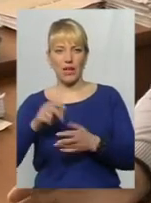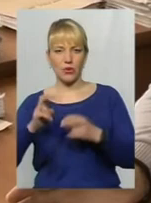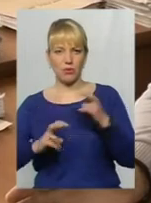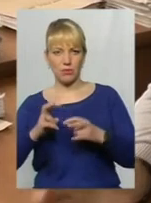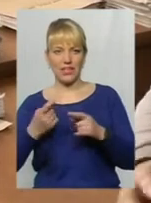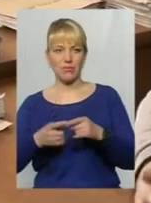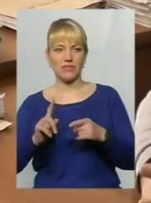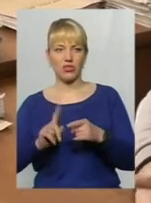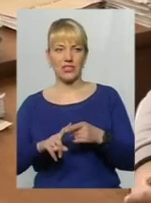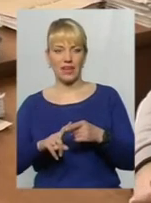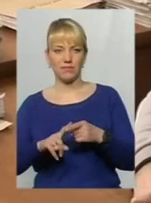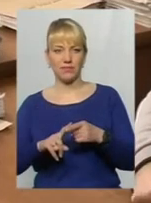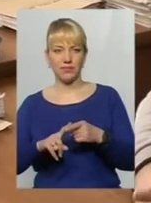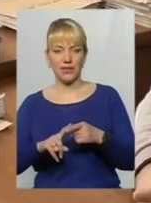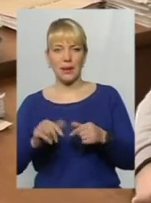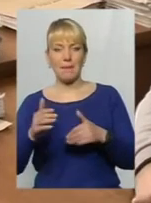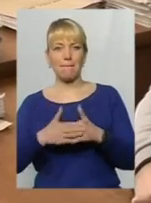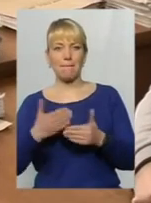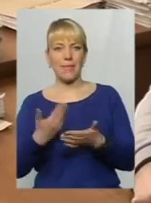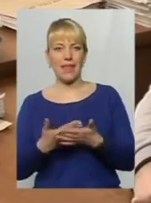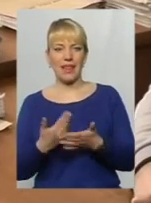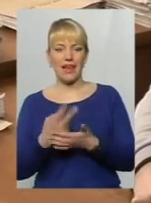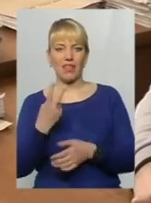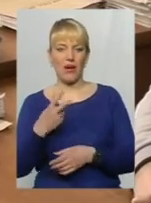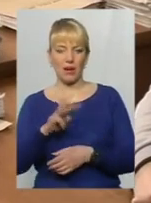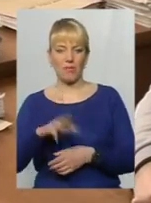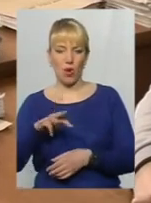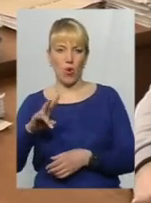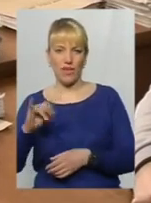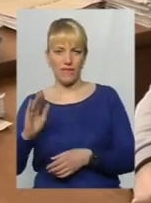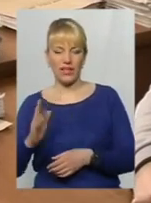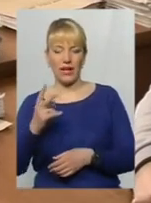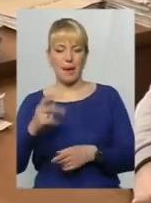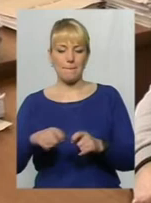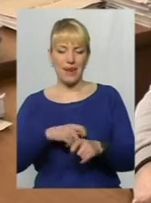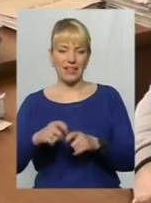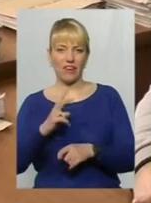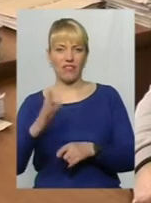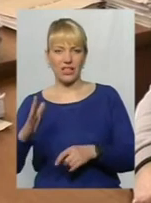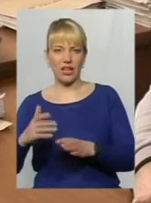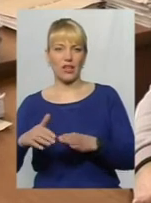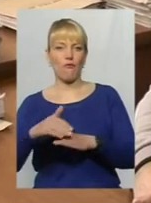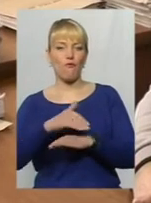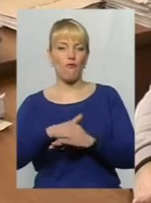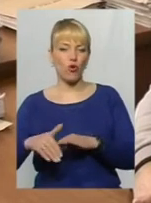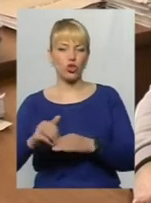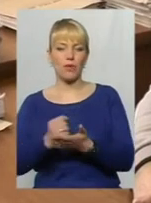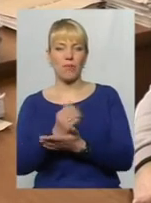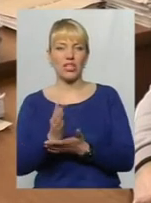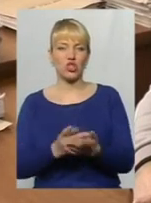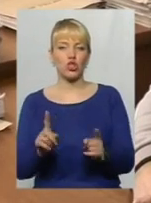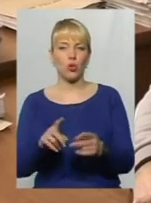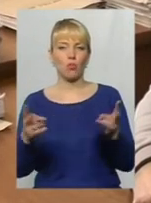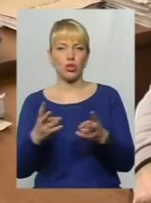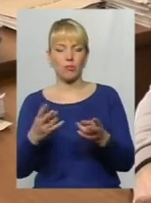Це біля 2 мільйонів метрів квадратних вулично-дорожньої мережі, які потребують практично